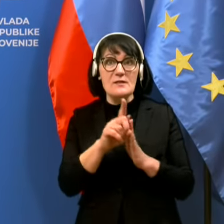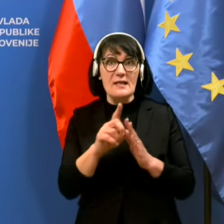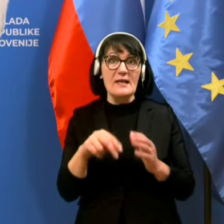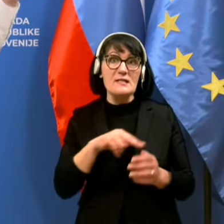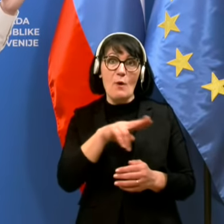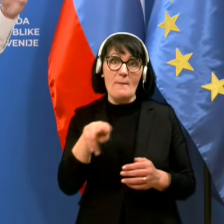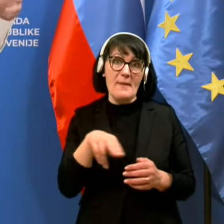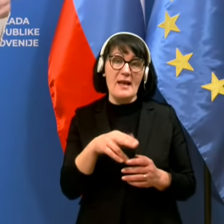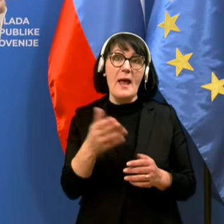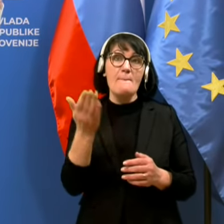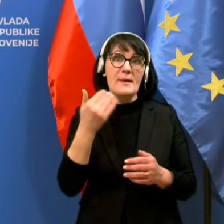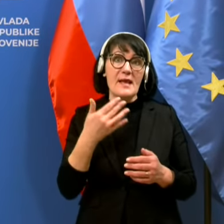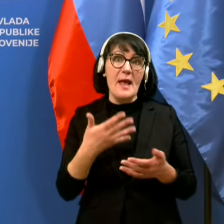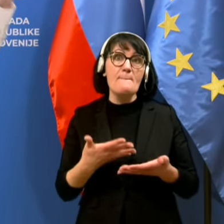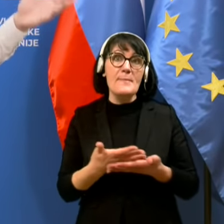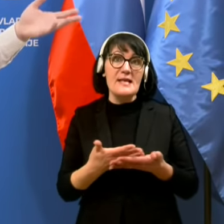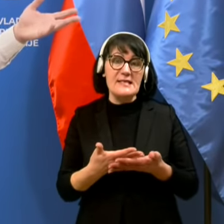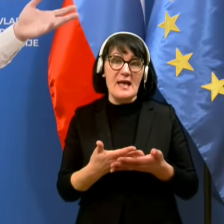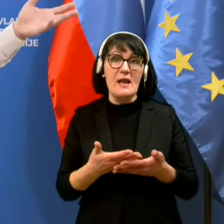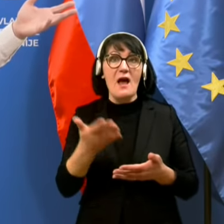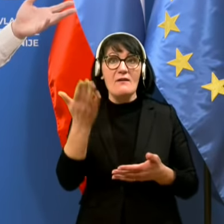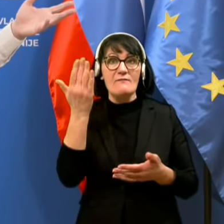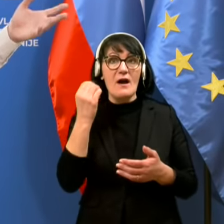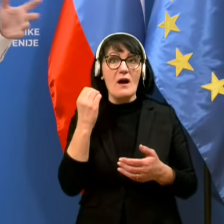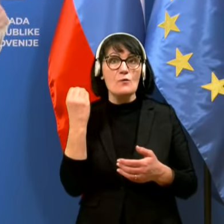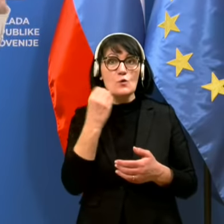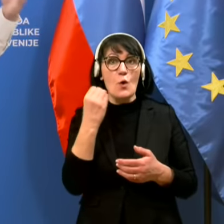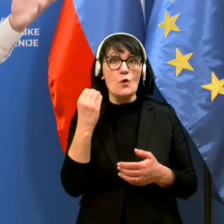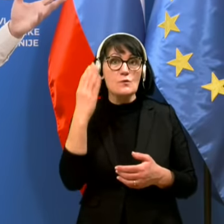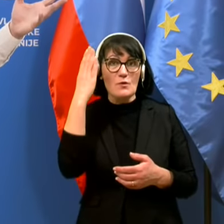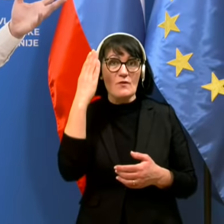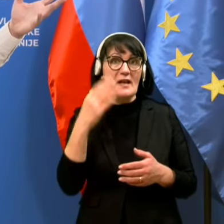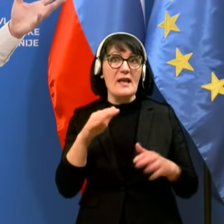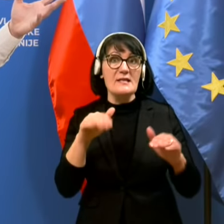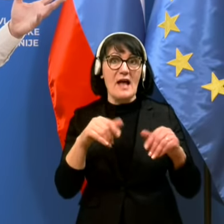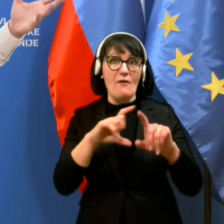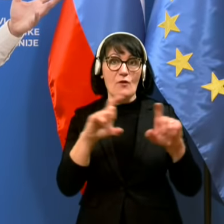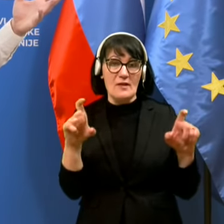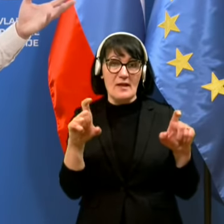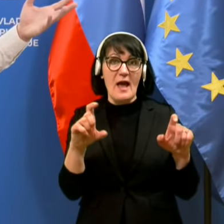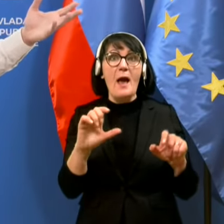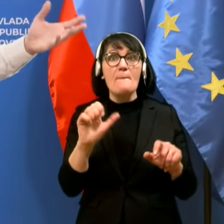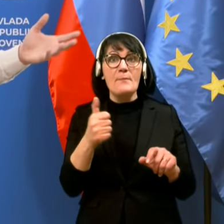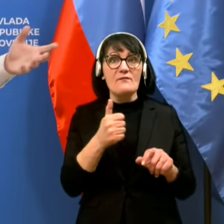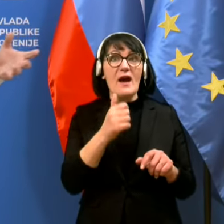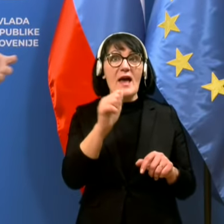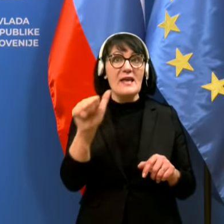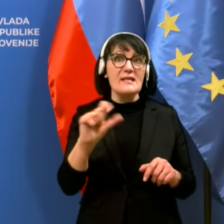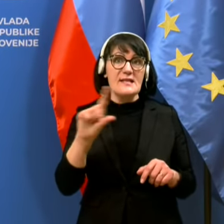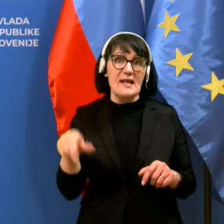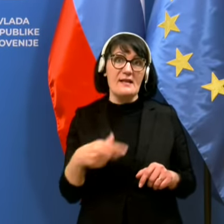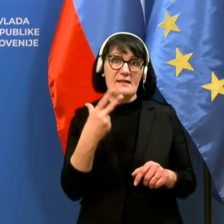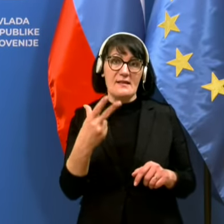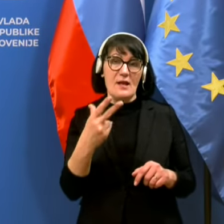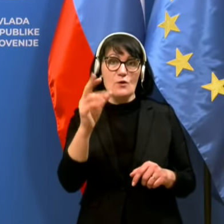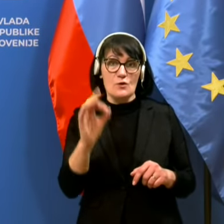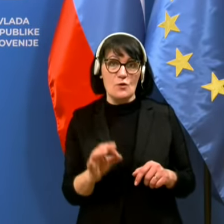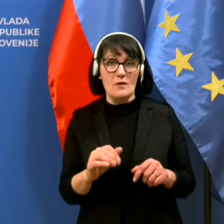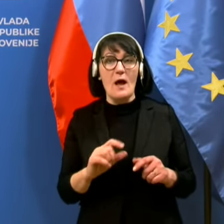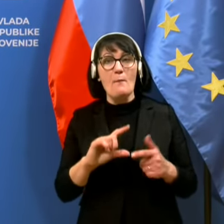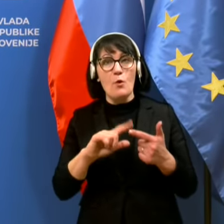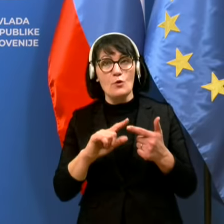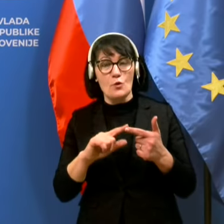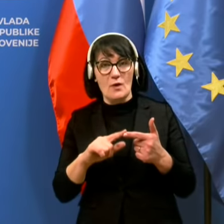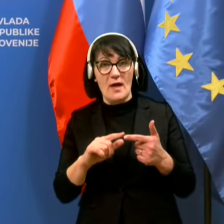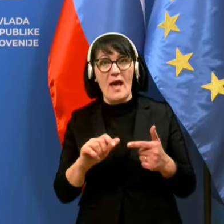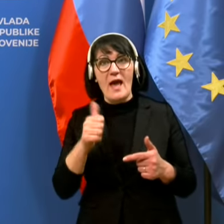pri presejanju v vzgornjo izobraževalnih zavodih, vidimo, da v prvi seans je bila ta prevalence 1,3 odstotka, po drugi se mi zdi po podatkih